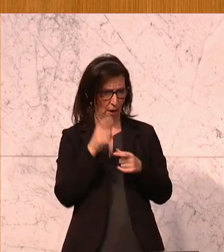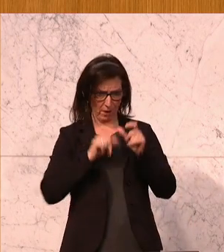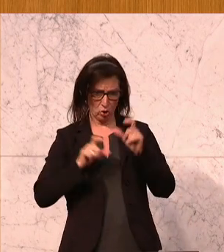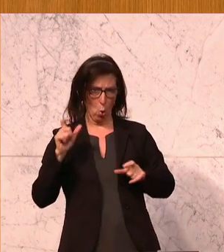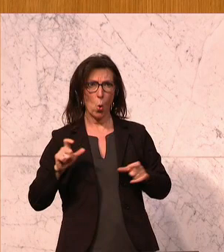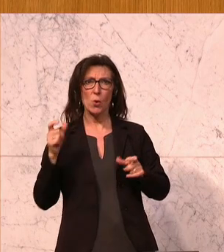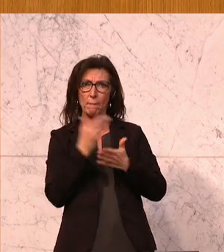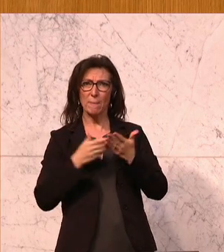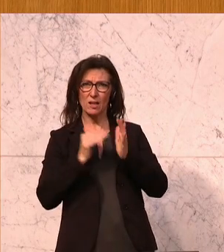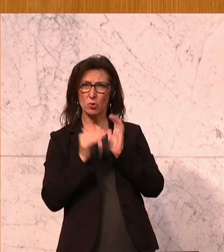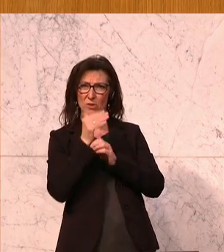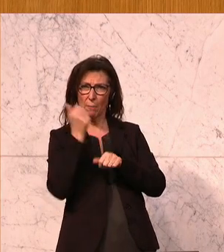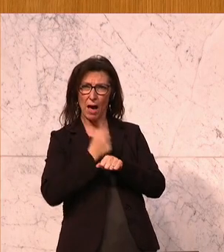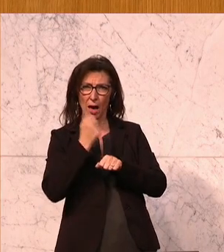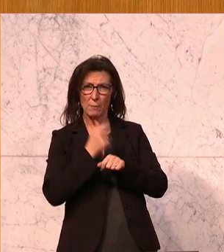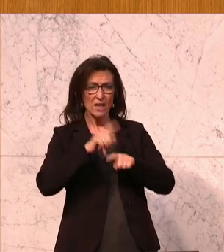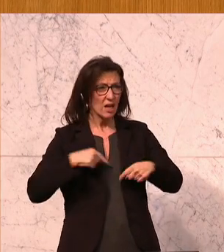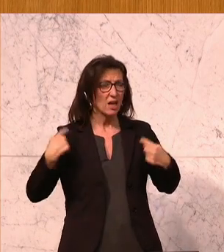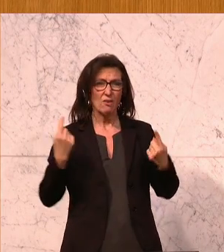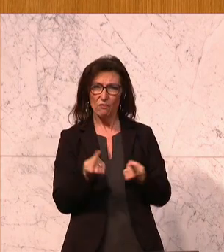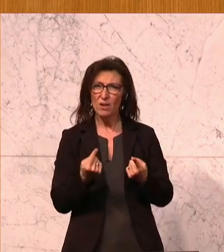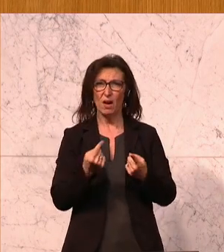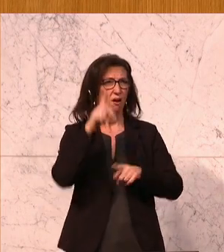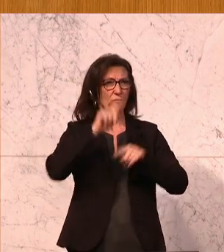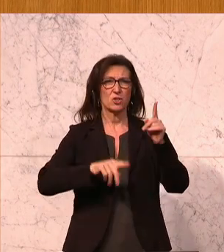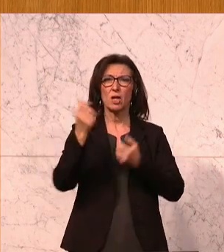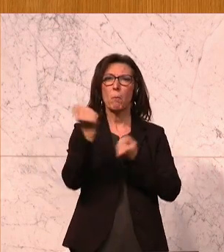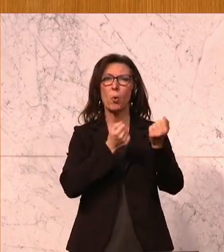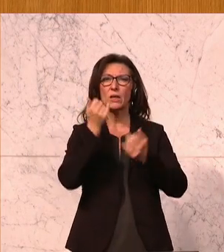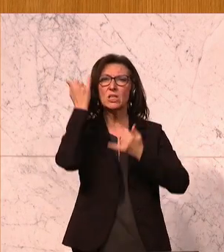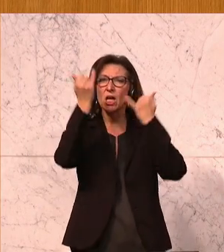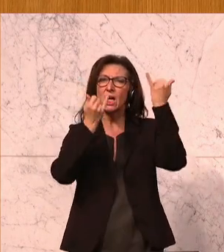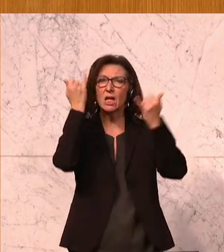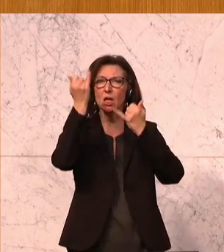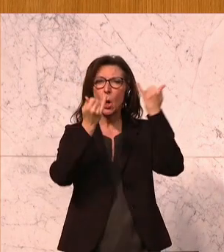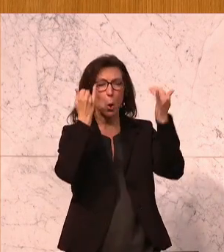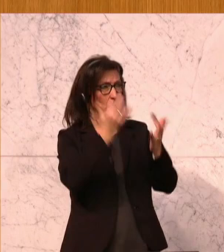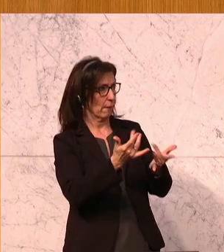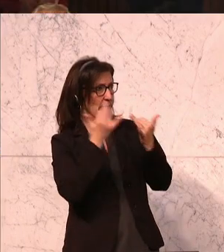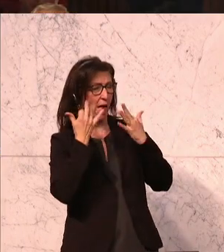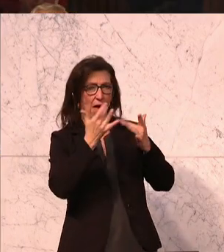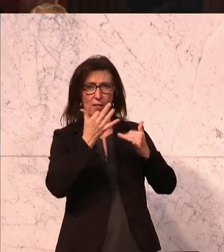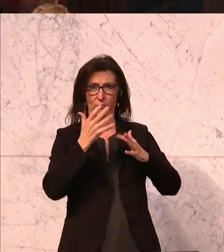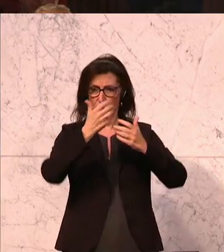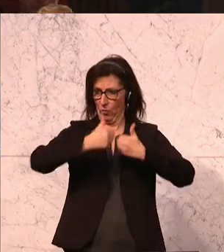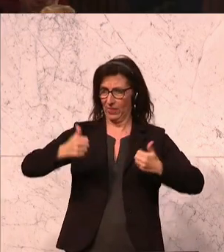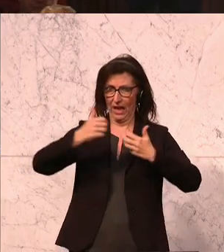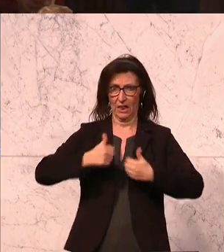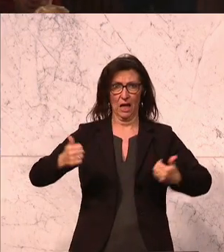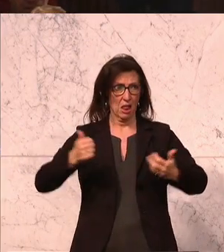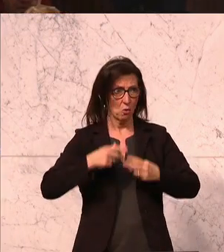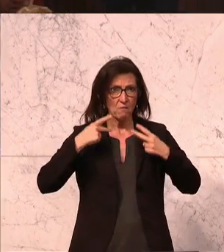Spielball der unterschiedlichen politischen Ideologien sind, die eine Weiterentwicklung unseres Bildungssystems verhindern.